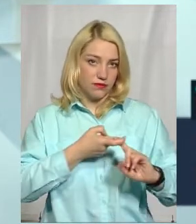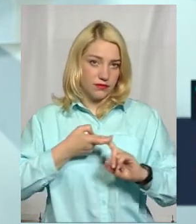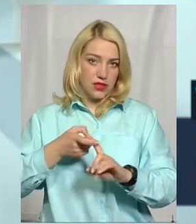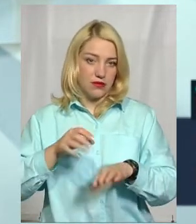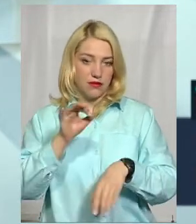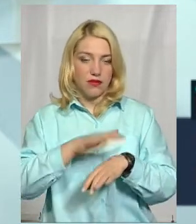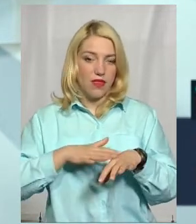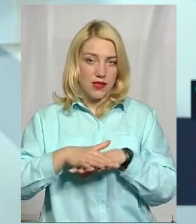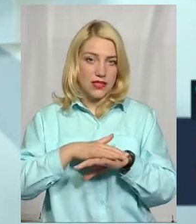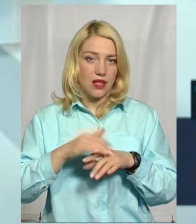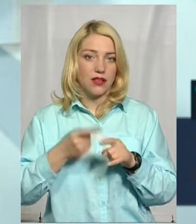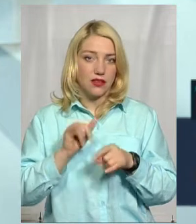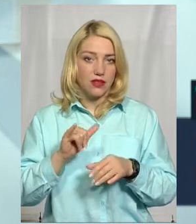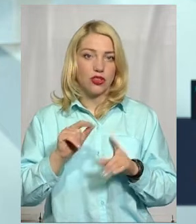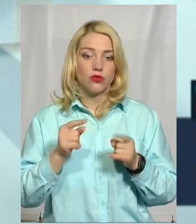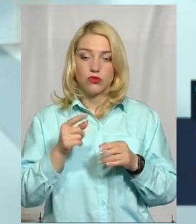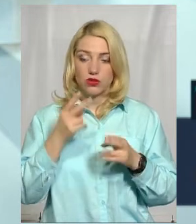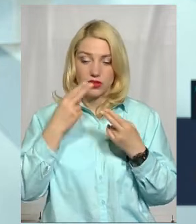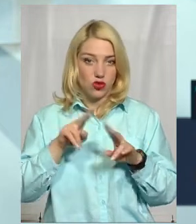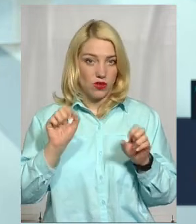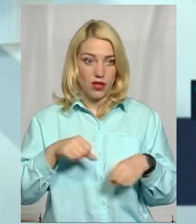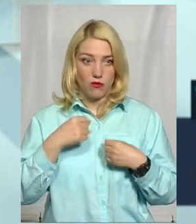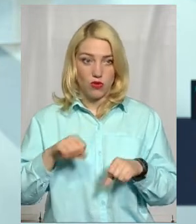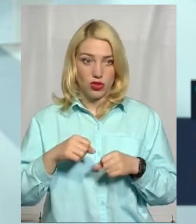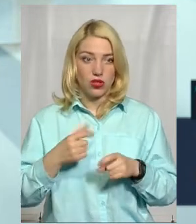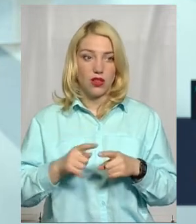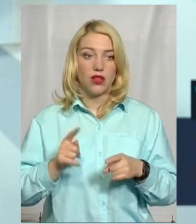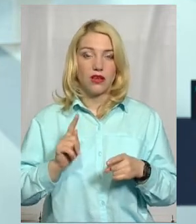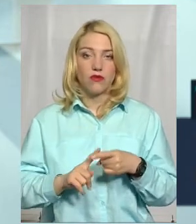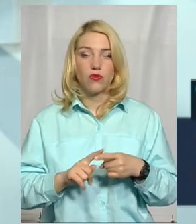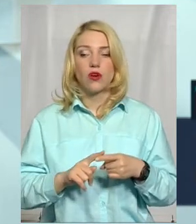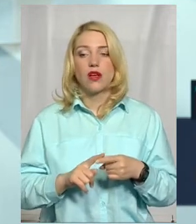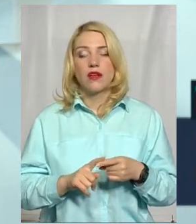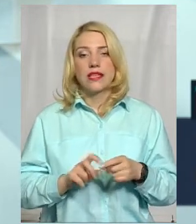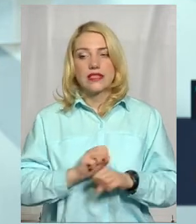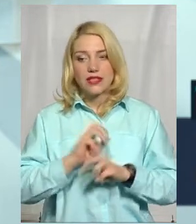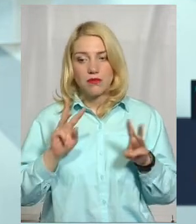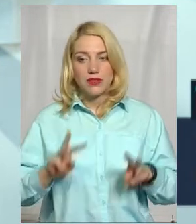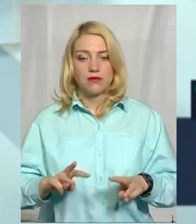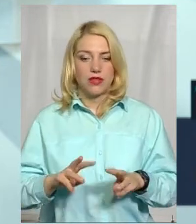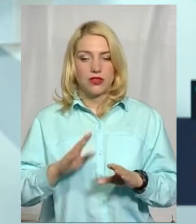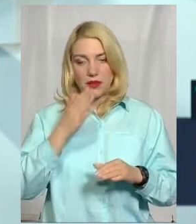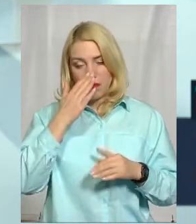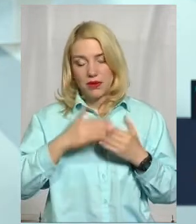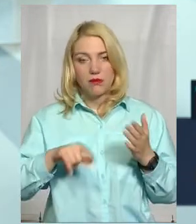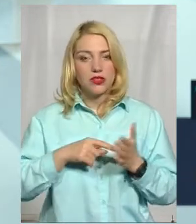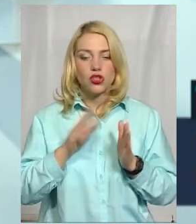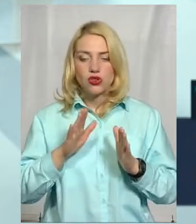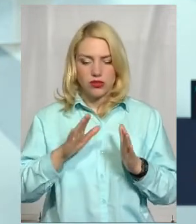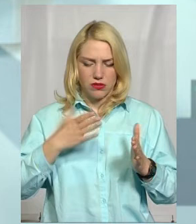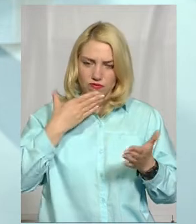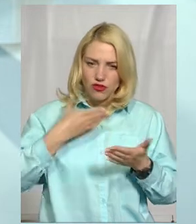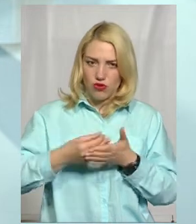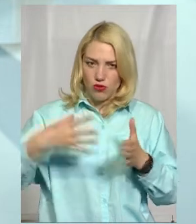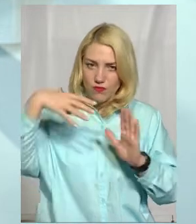огляду на те, що технічно неможливо забезпечити рух приміських потягів виключно в середині